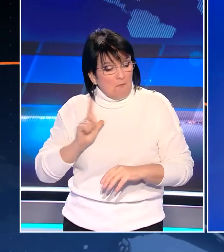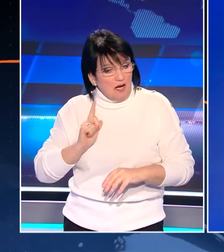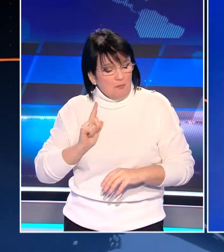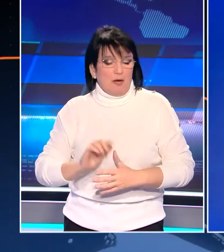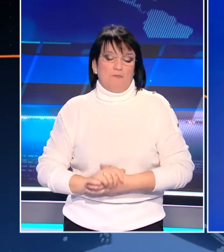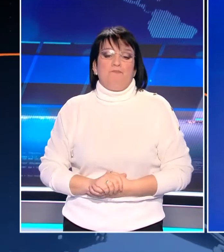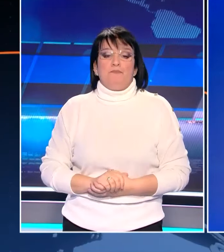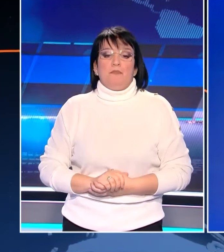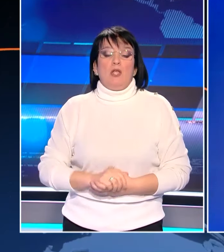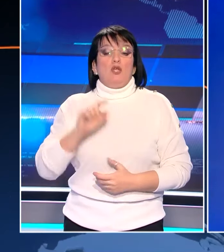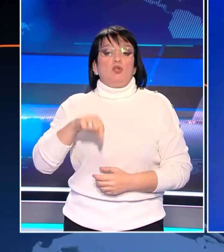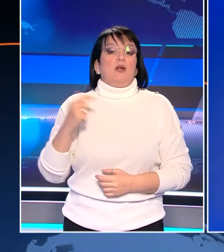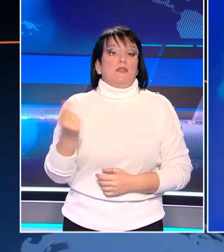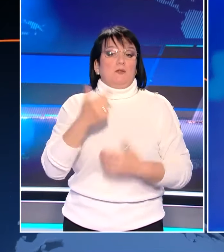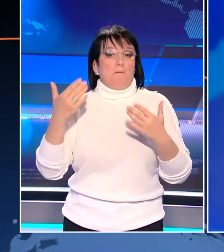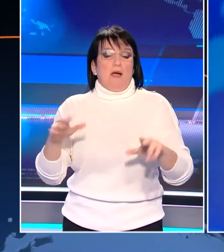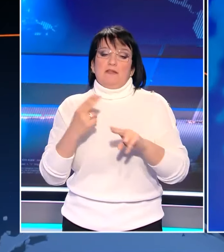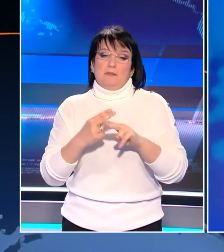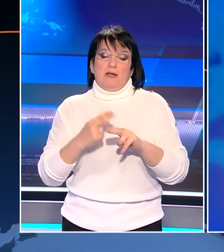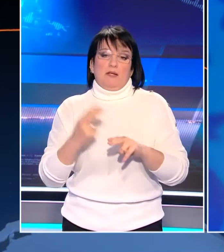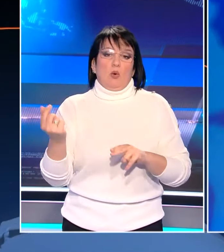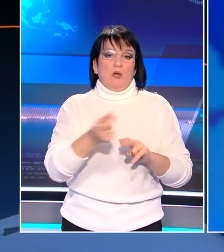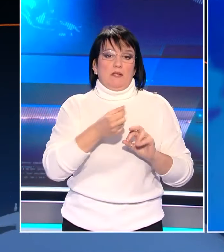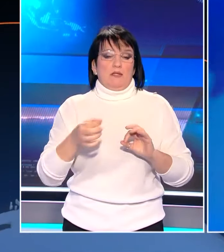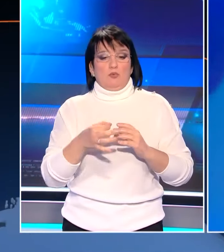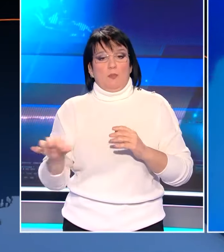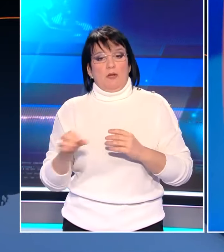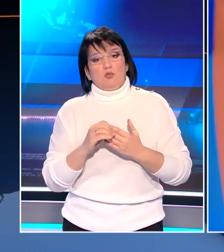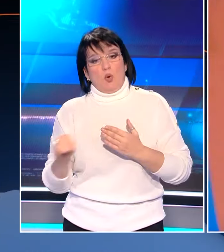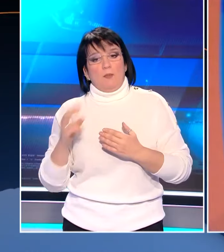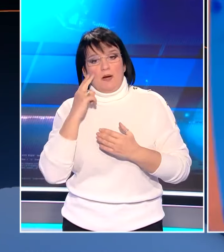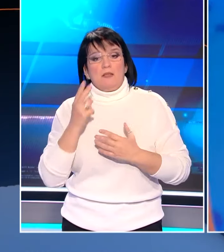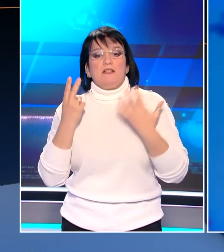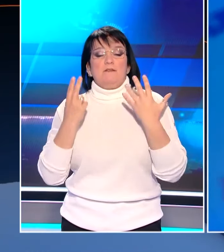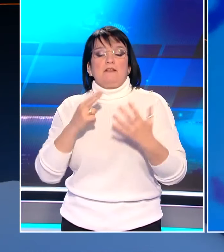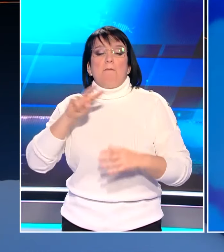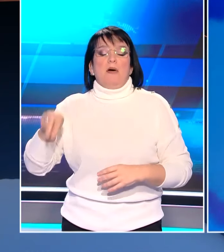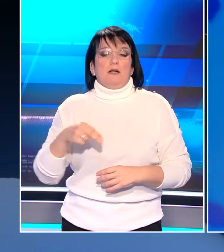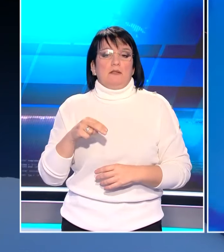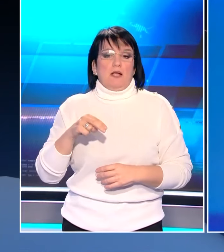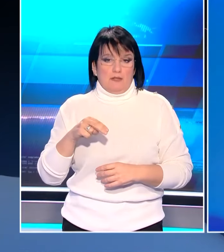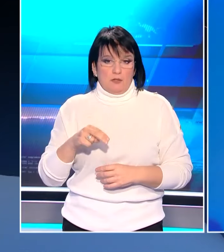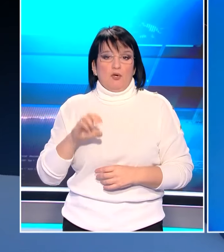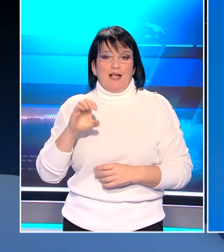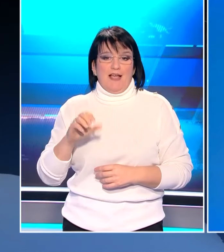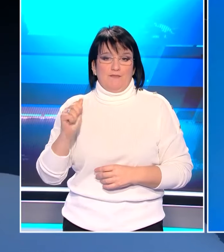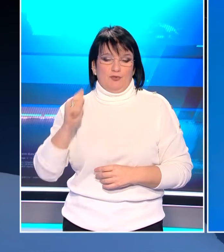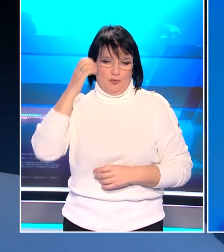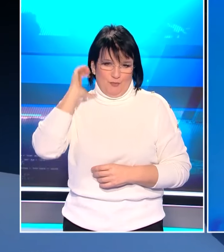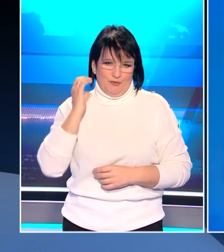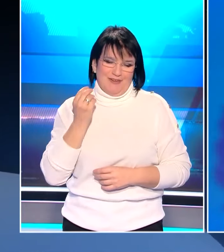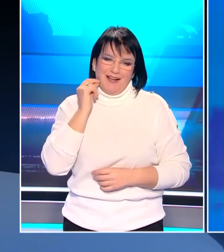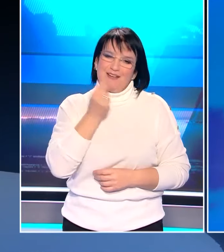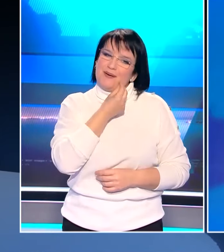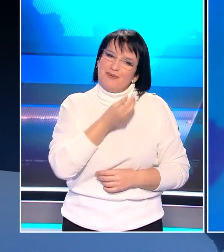Και στο σημείο αυτό το δελτίο μας ολοκληρώθηκε αναλυτικά όλες οι είδεις της ημέρα στο κεντρικό δελτίο ειδήσεων του Όπεν στις 7 παρατέταρτο με την Εύα